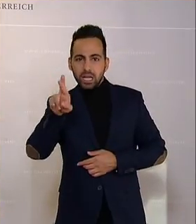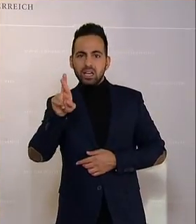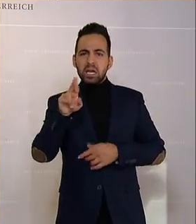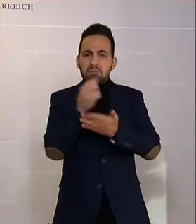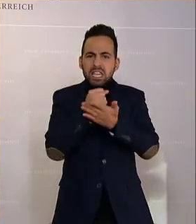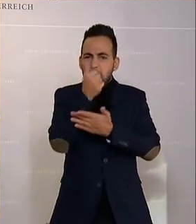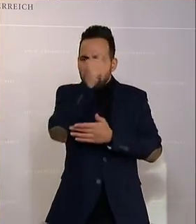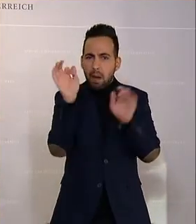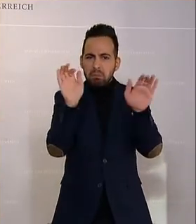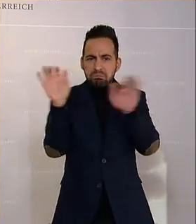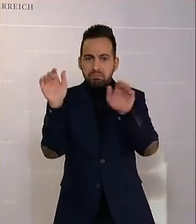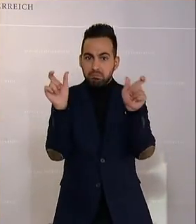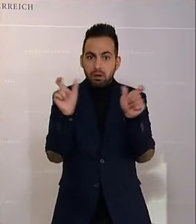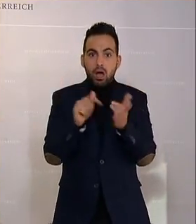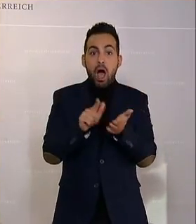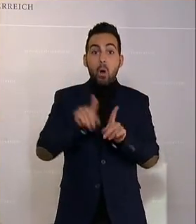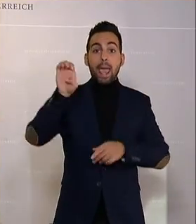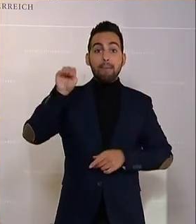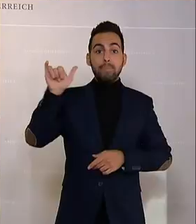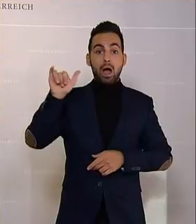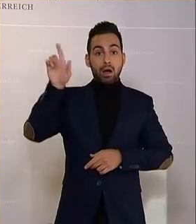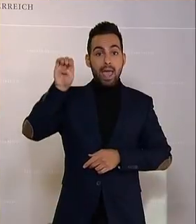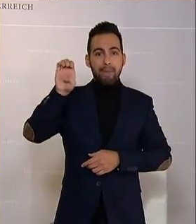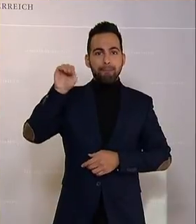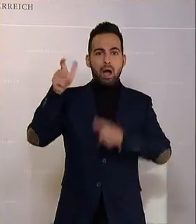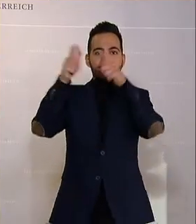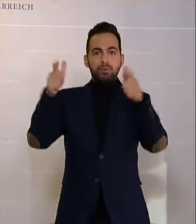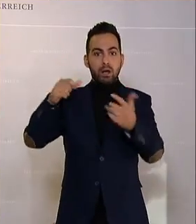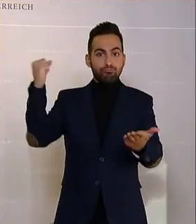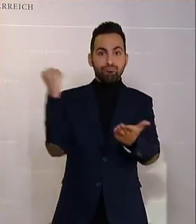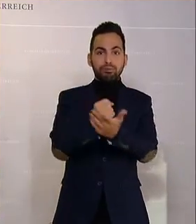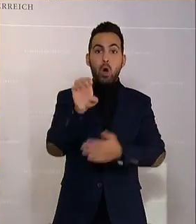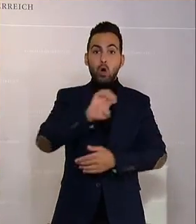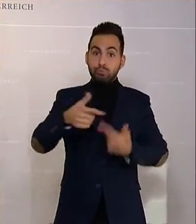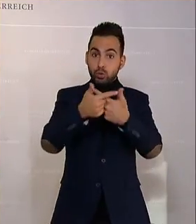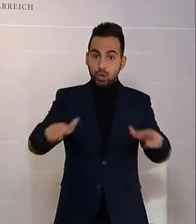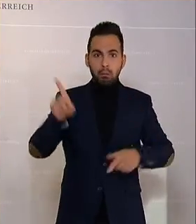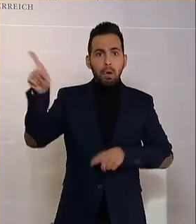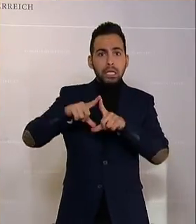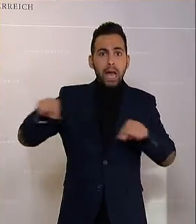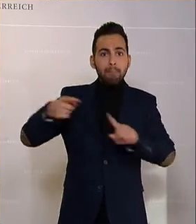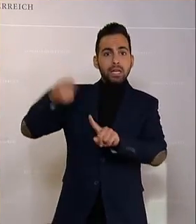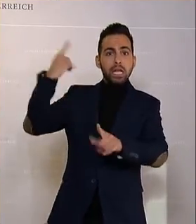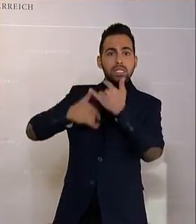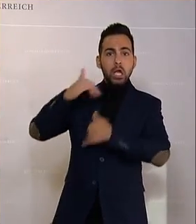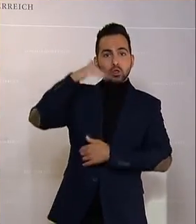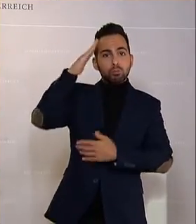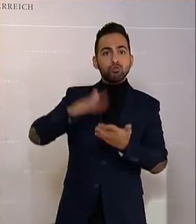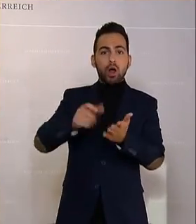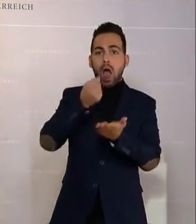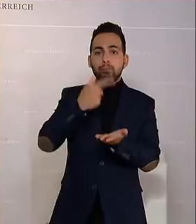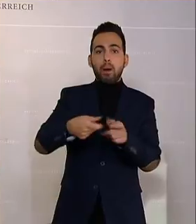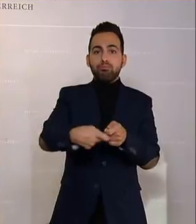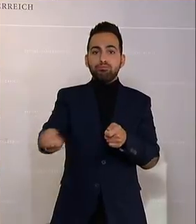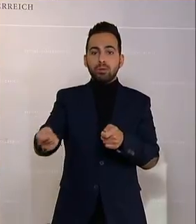zugelassen, seit einer Woche auch von der EMA für Europa zugelassen. Die Japaner arbeiten damit schon seit letztem Sommer. Die Amerikaner